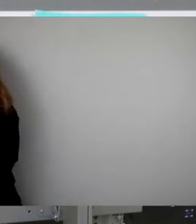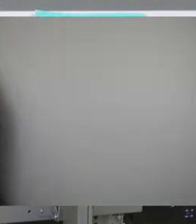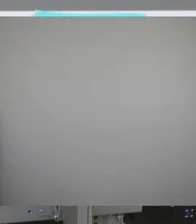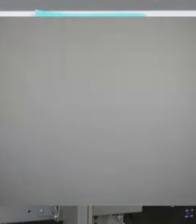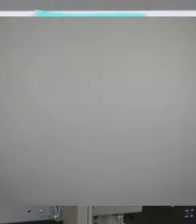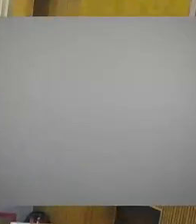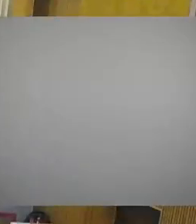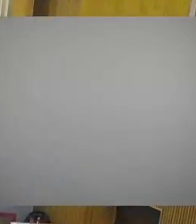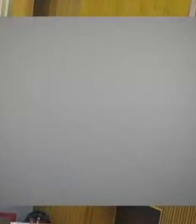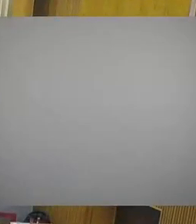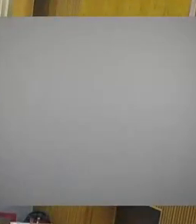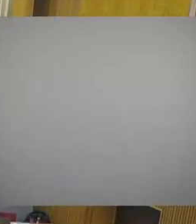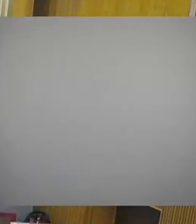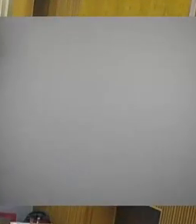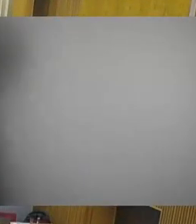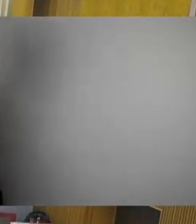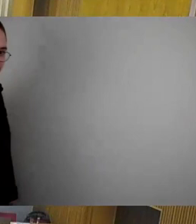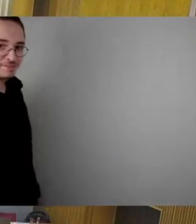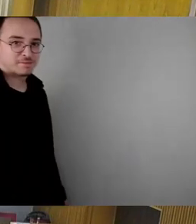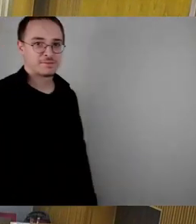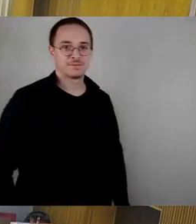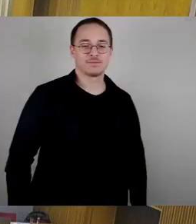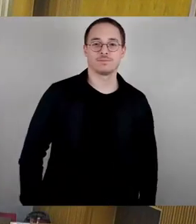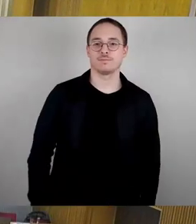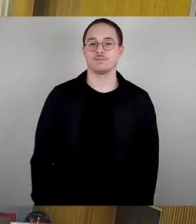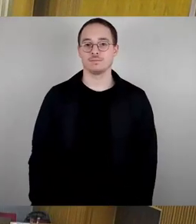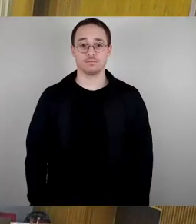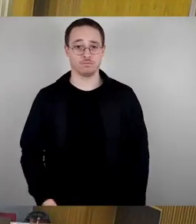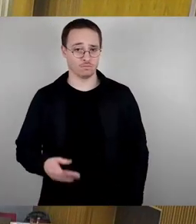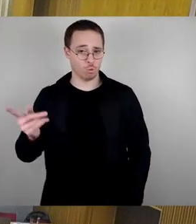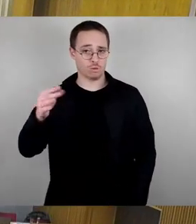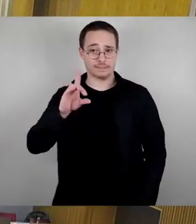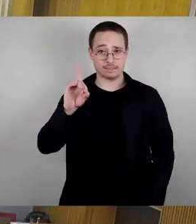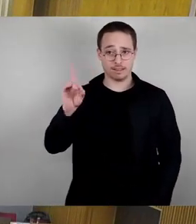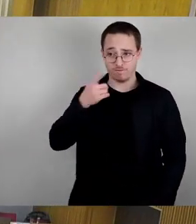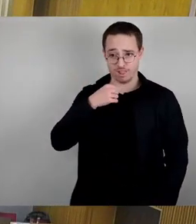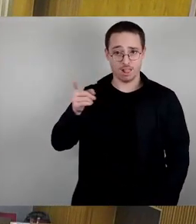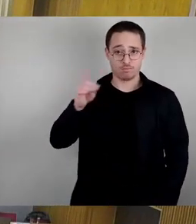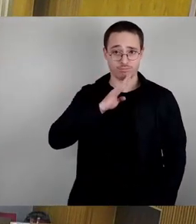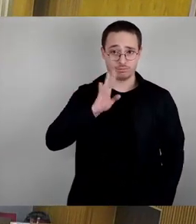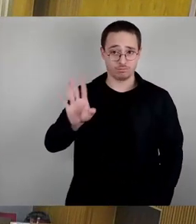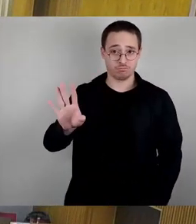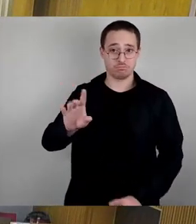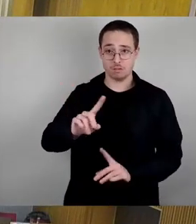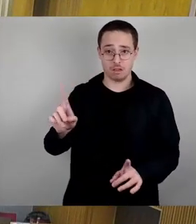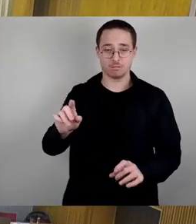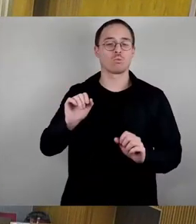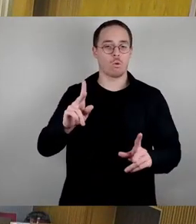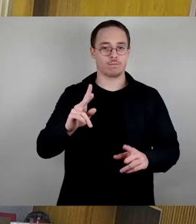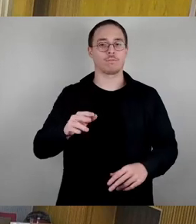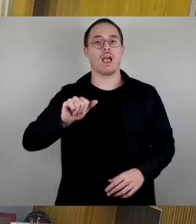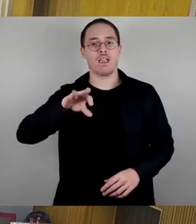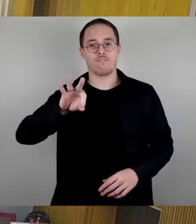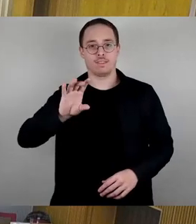Vielen Dank. Dann machen wir weiter. Dissidenten, das Wort gewünscht? Nein? Dann Herr Pinkert, AfD-Fraktion. Und als